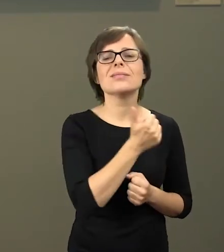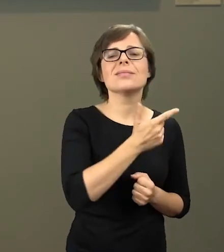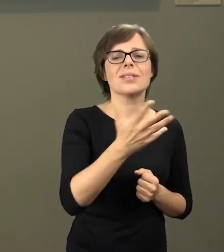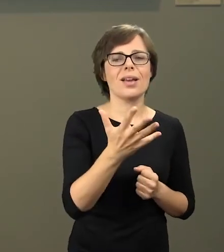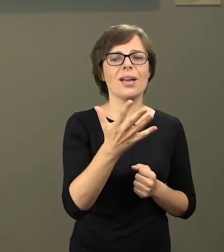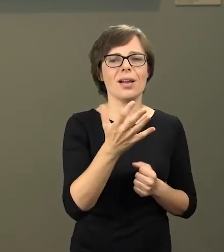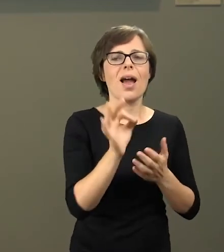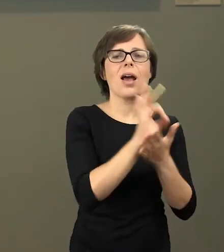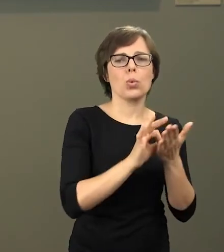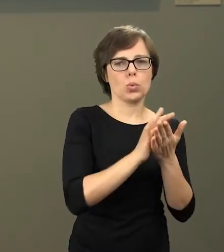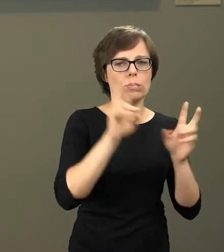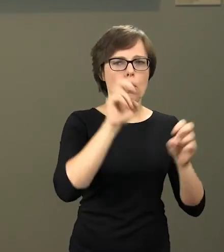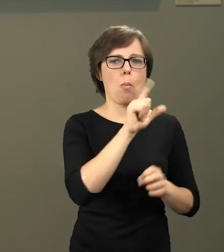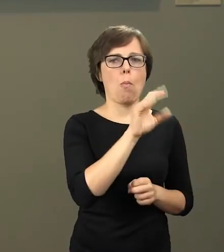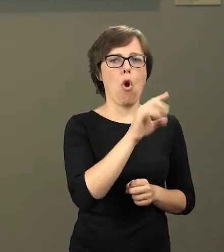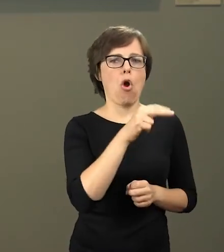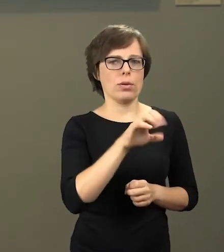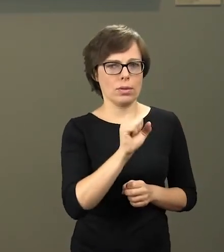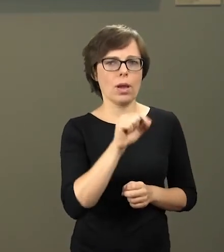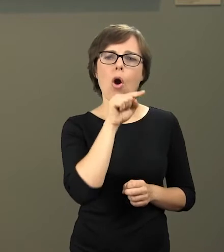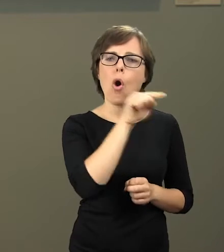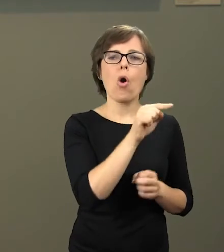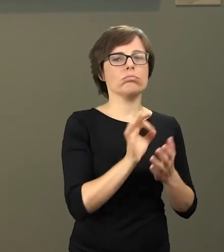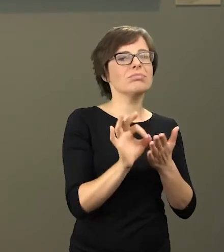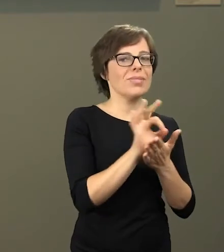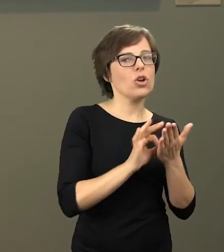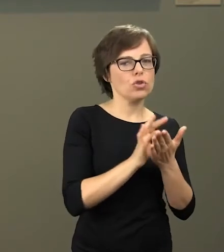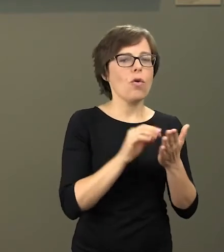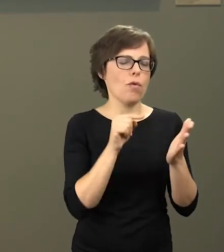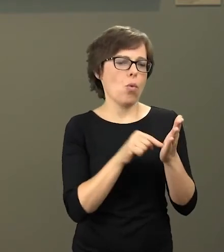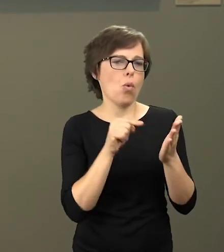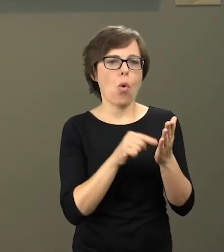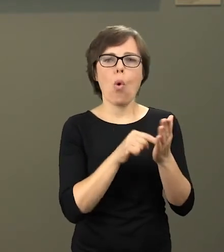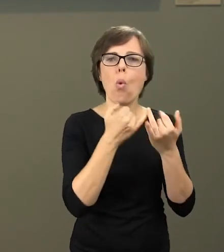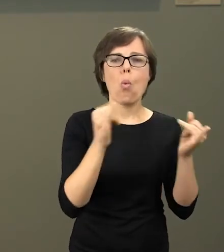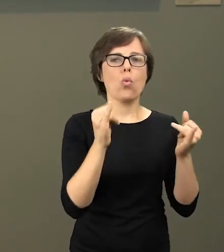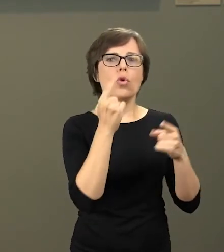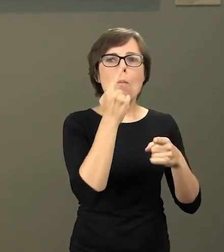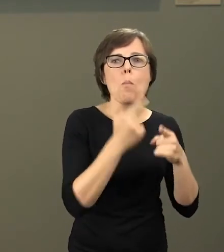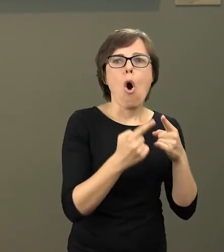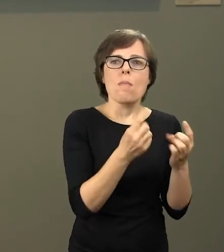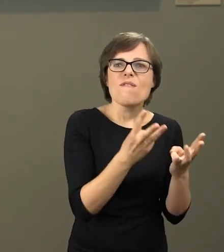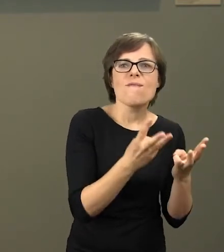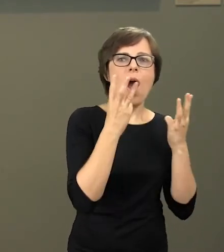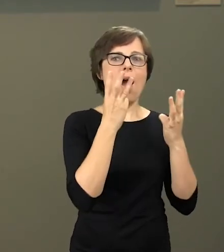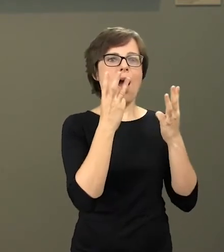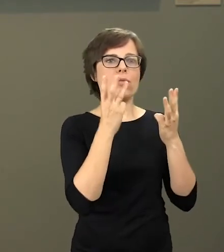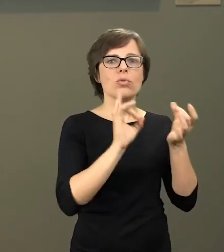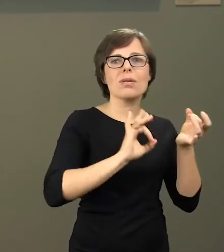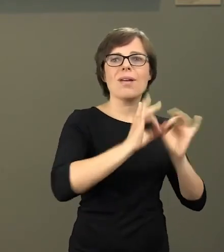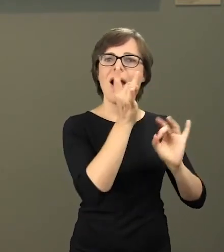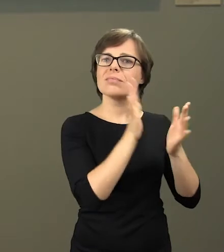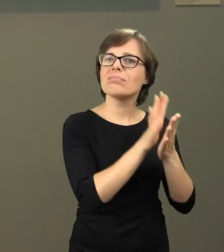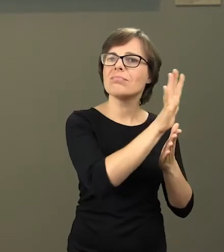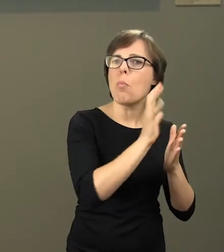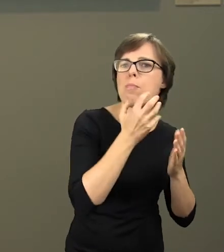rysunków Polonia, który rysował właśnie takie charakterystyczne gesty, momenty